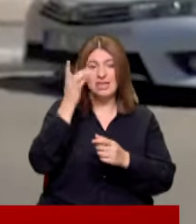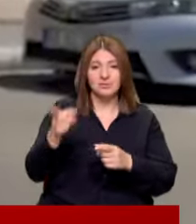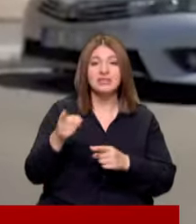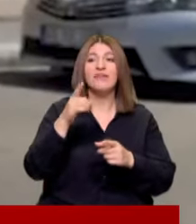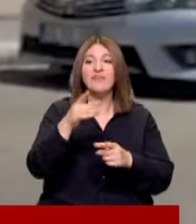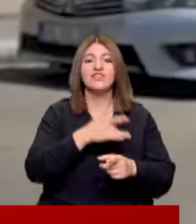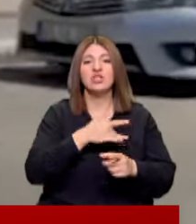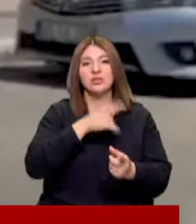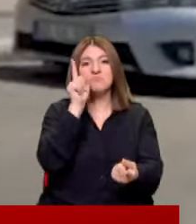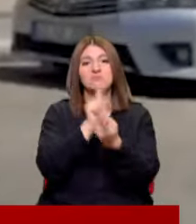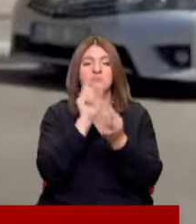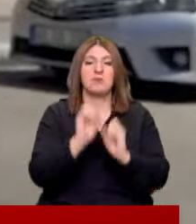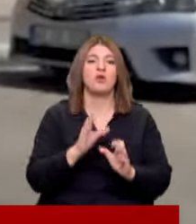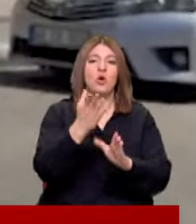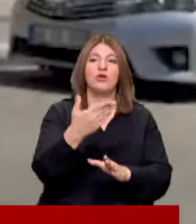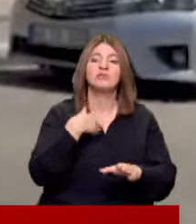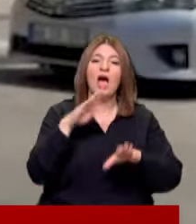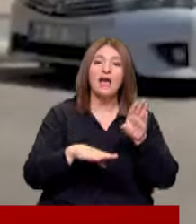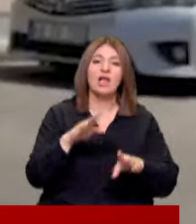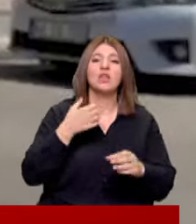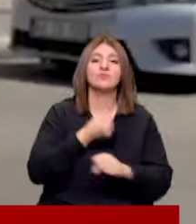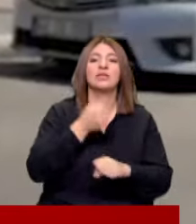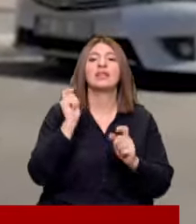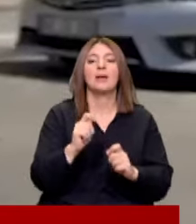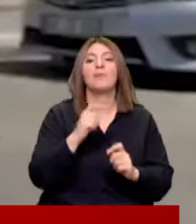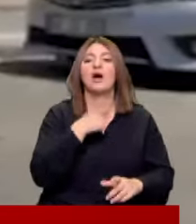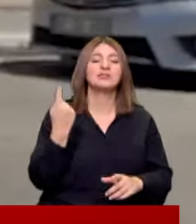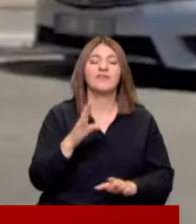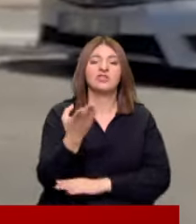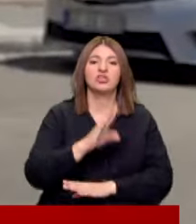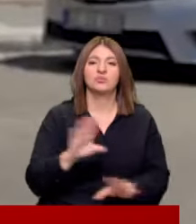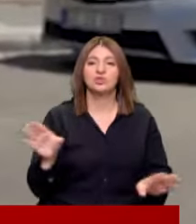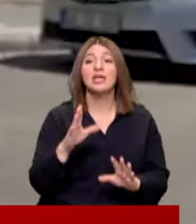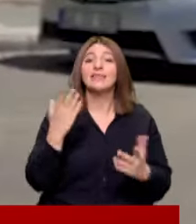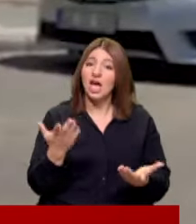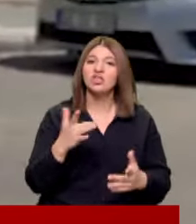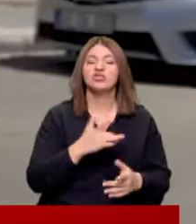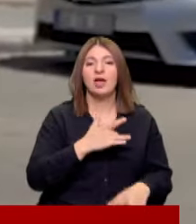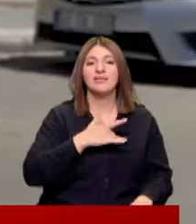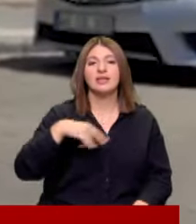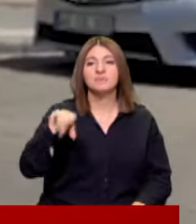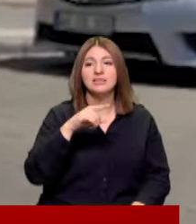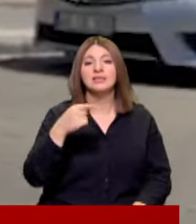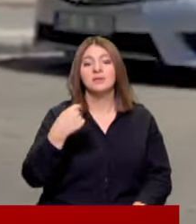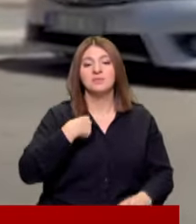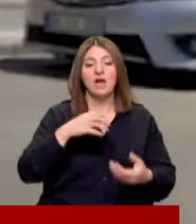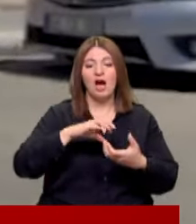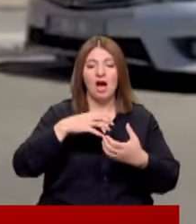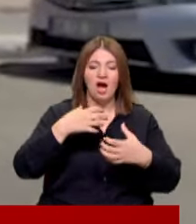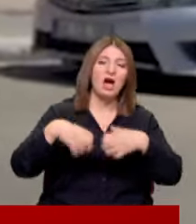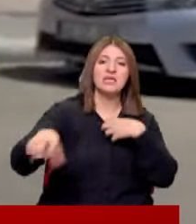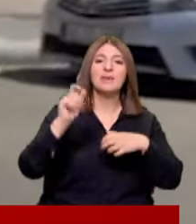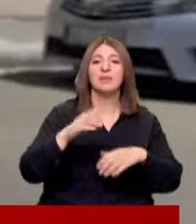vicdanınızla baş başa bırakıyoruz Biz adalet mücadelemizi vermekten asla vazgeçmeyeceğiz Ta ki canlarımızdan bizi ayranlar